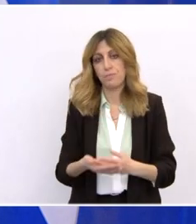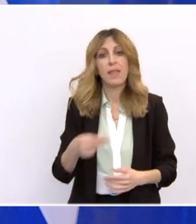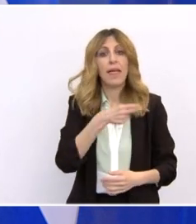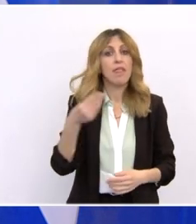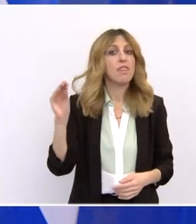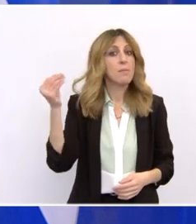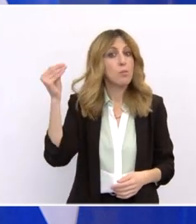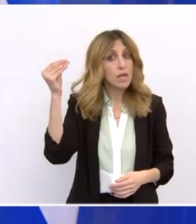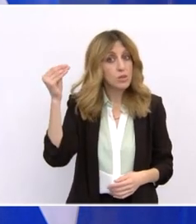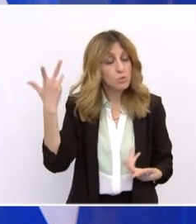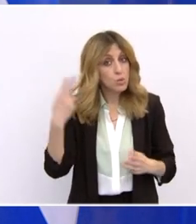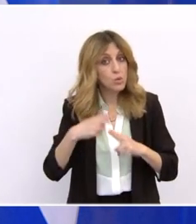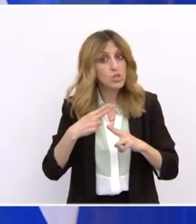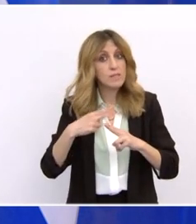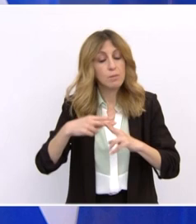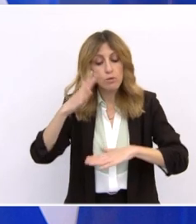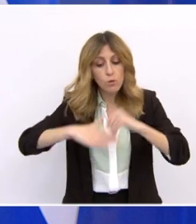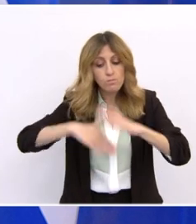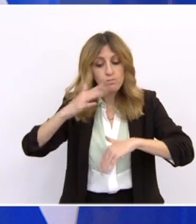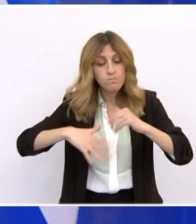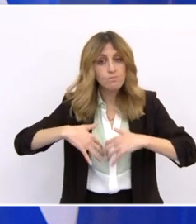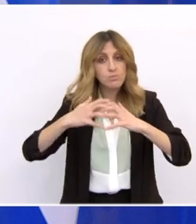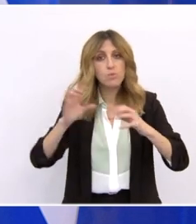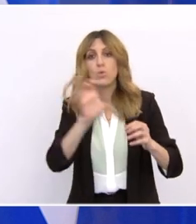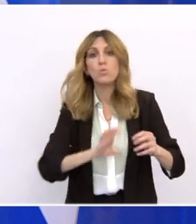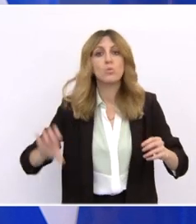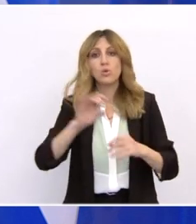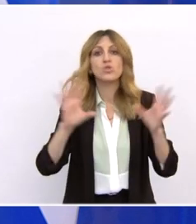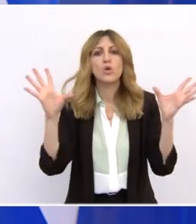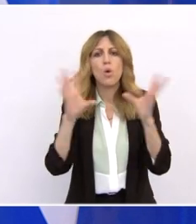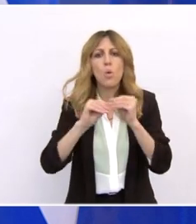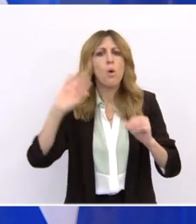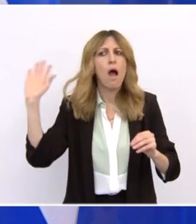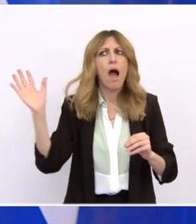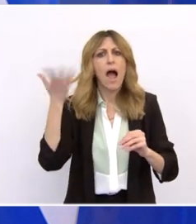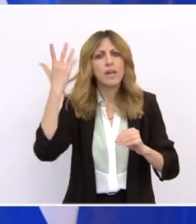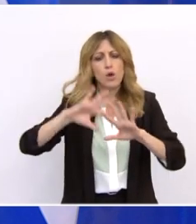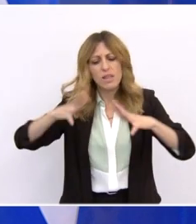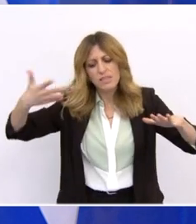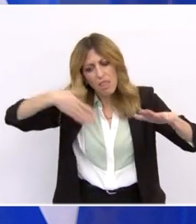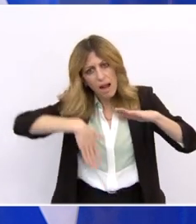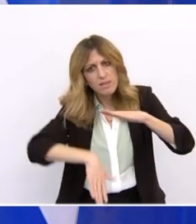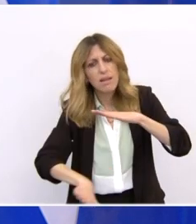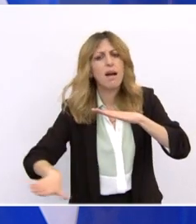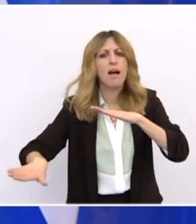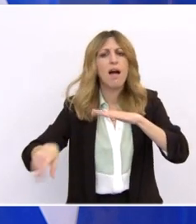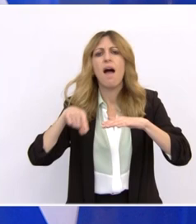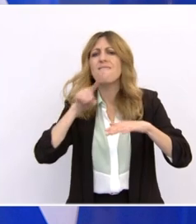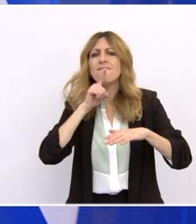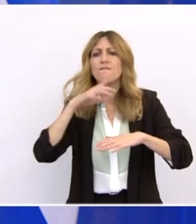Μουσείου Ενάλειων Αρχαιοτήτων στον Πειραιά, την περαιτέρω ανάδειξη των μνημεών της Ακρόπολης,